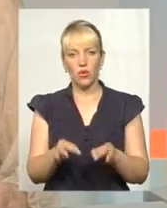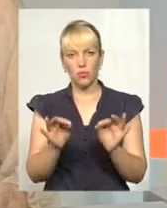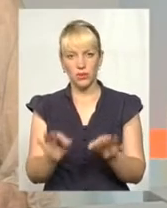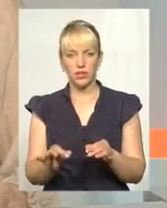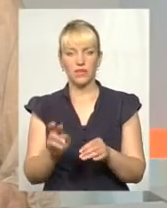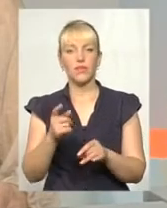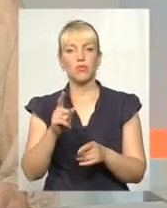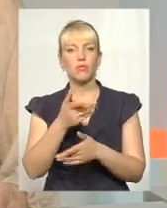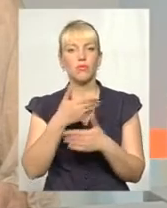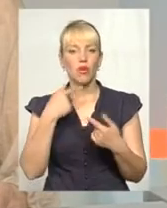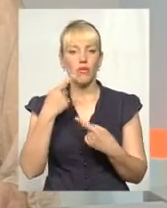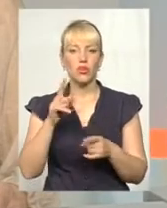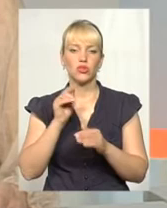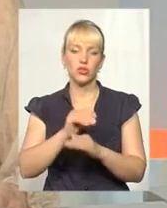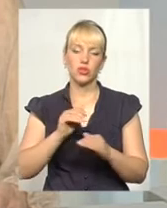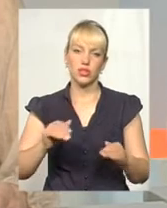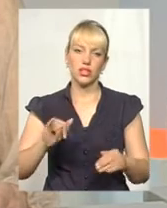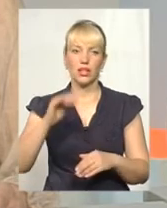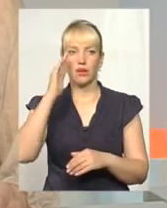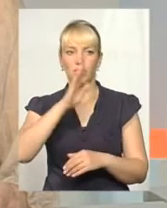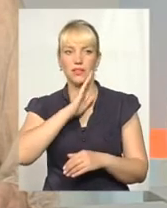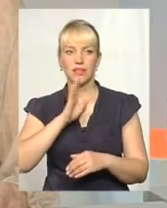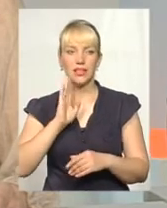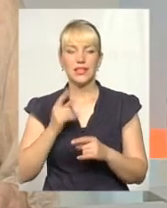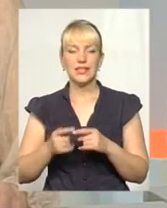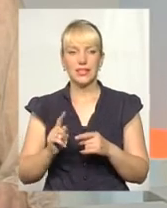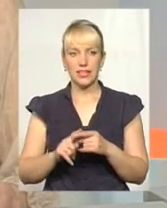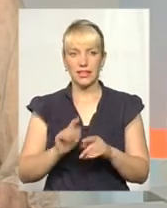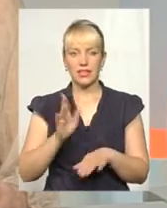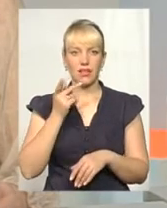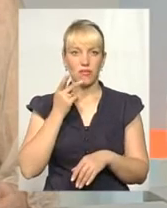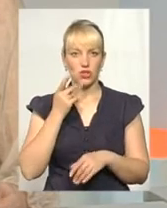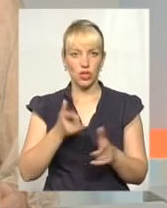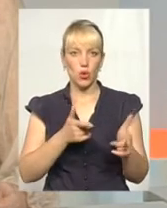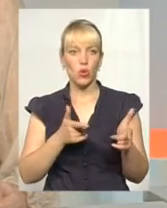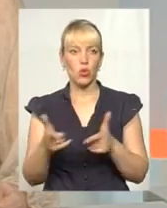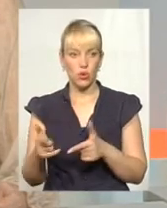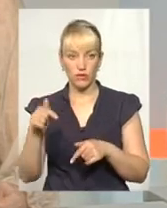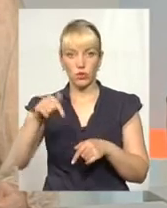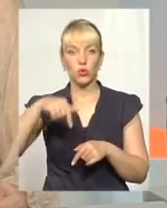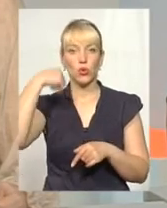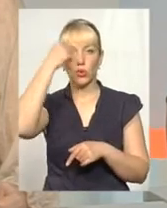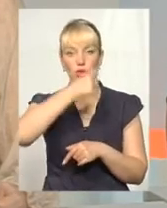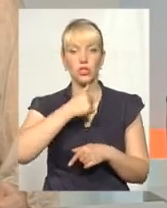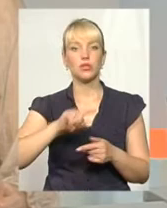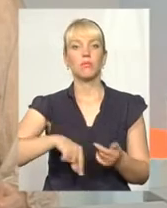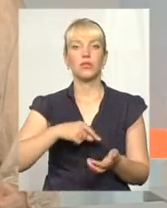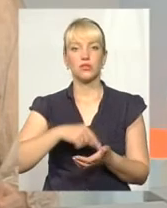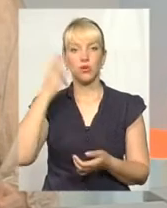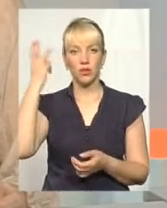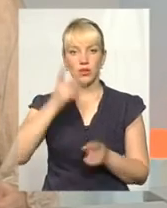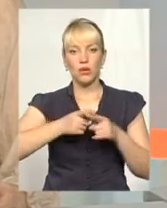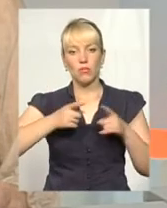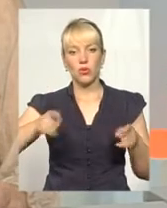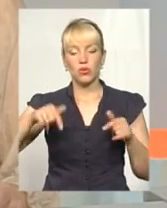говорили, що і дітки звичайні, і батьки цих діток не завжди готові. Цьогоріч місто Хмельницький протягом